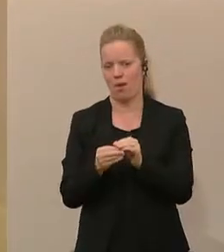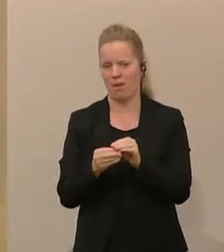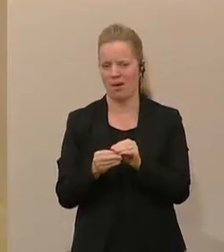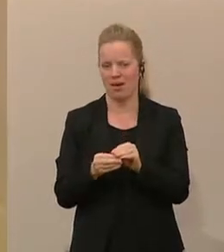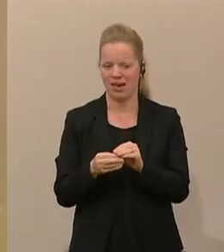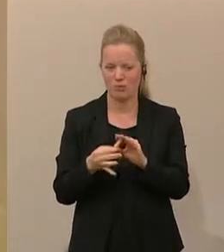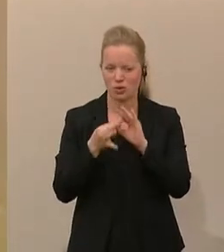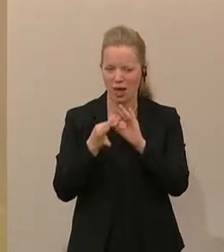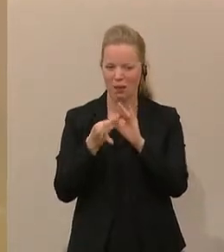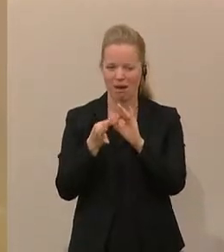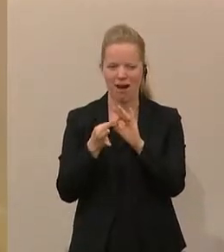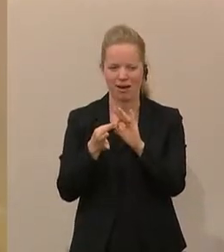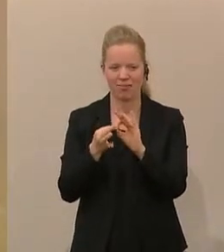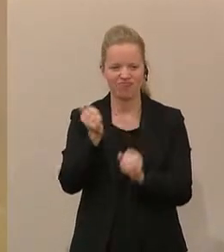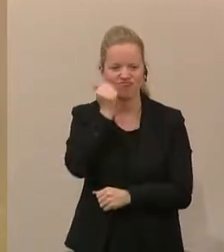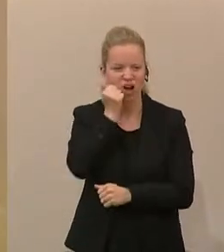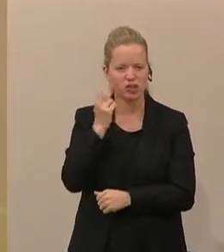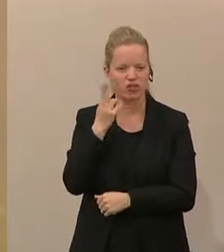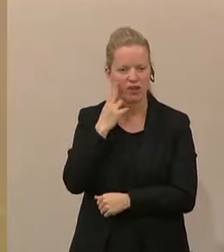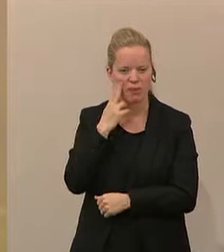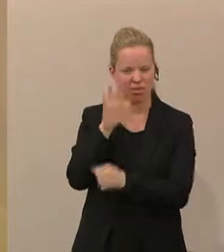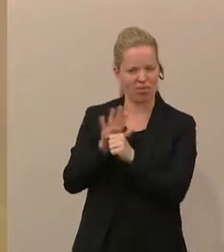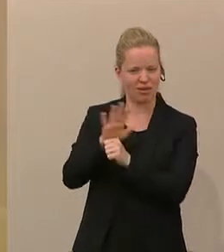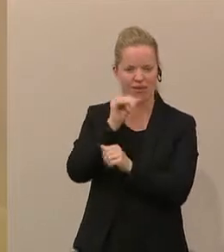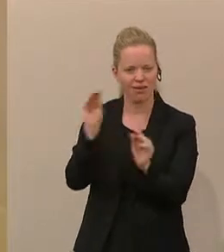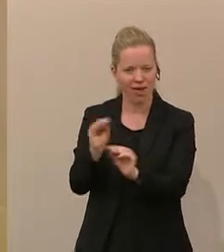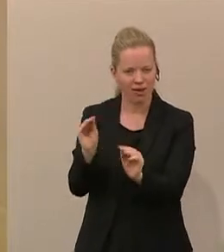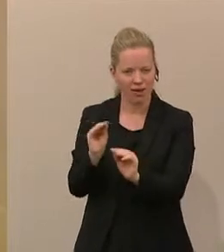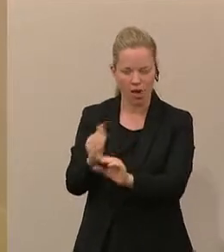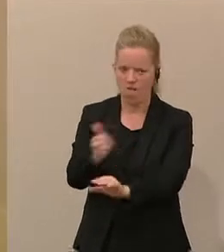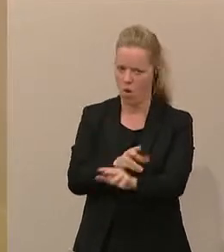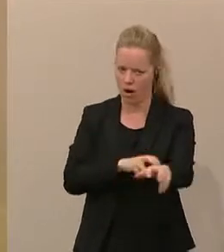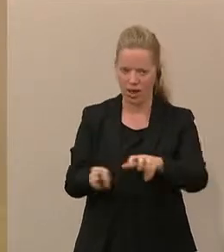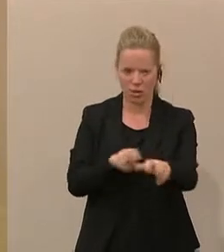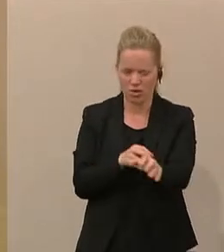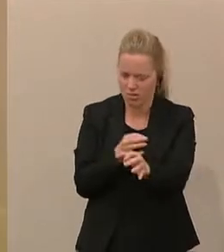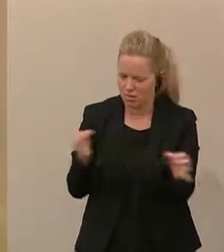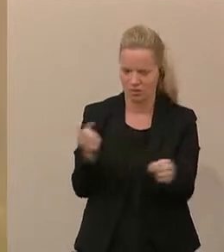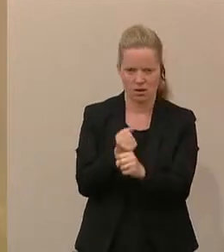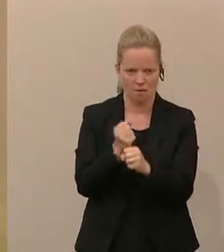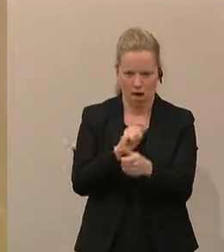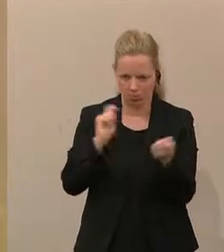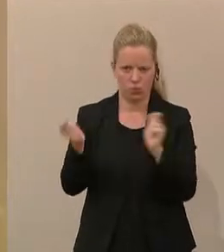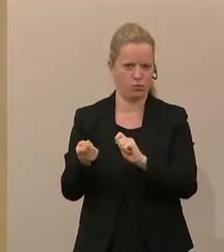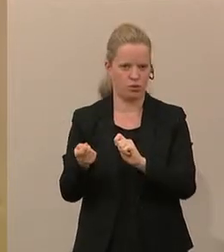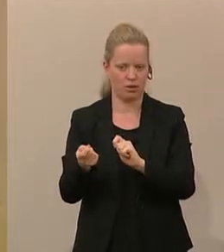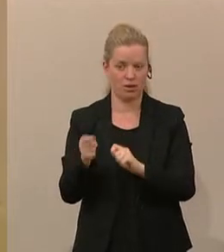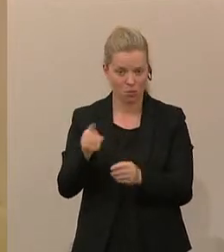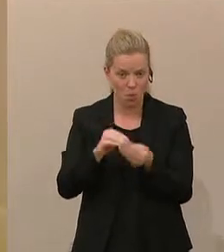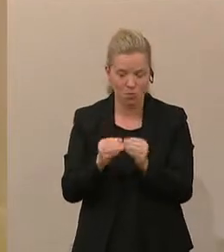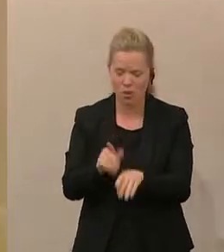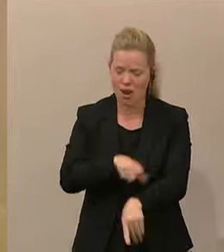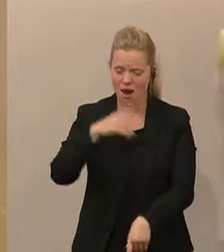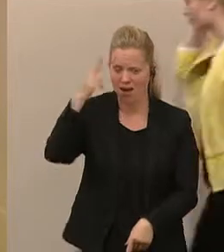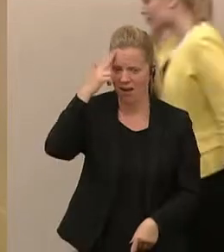Scheinfirmen, die wir in Österreich haben. Auch da hat die vorrangige Regierung überhaupt gar nichts gemacht. Das sind Probleme, die sind bekannt